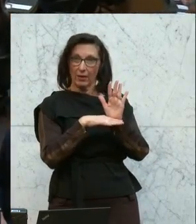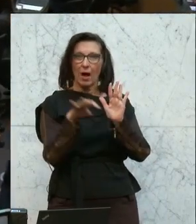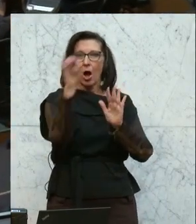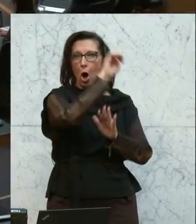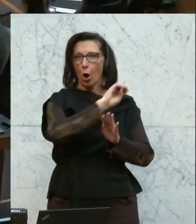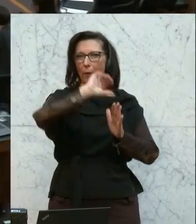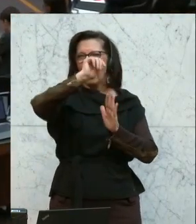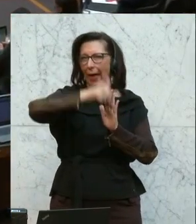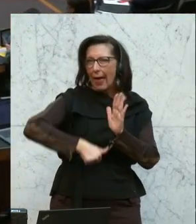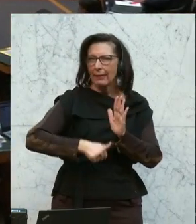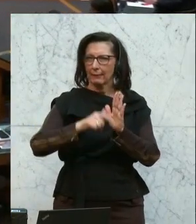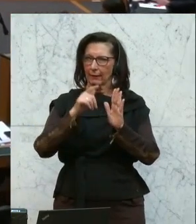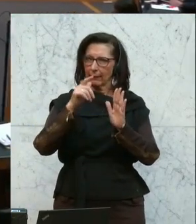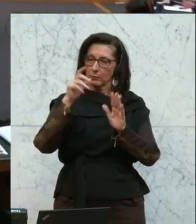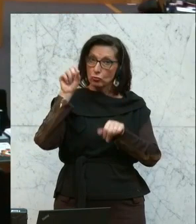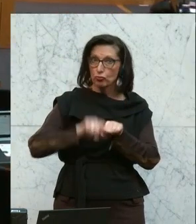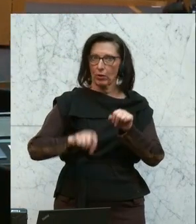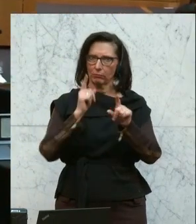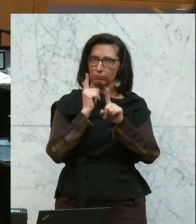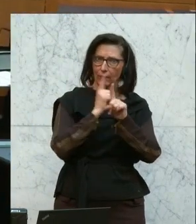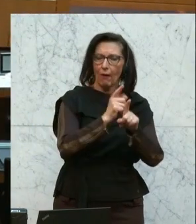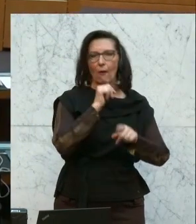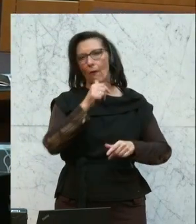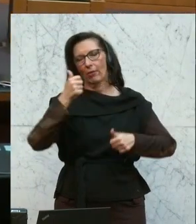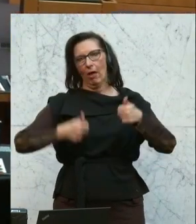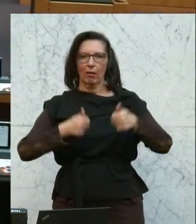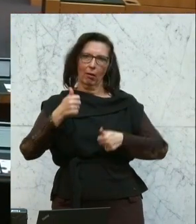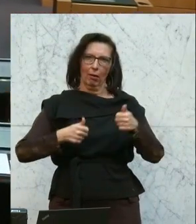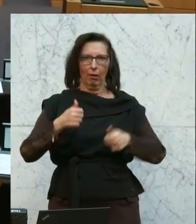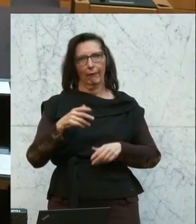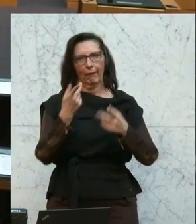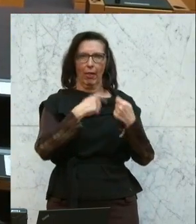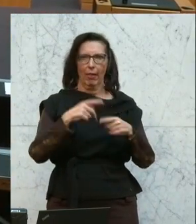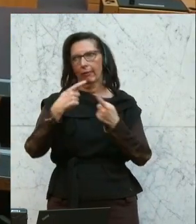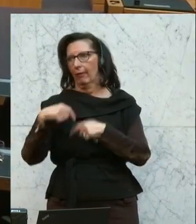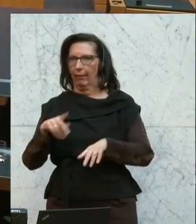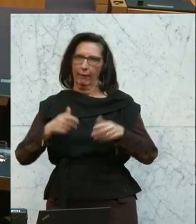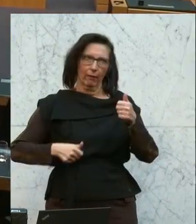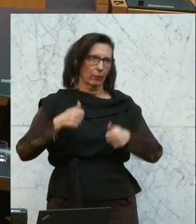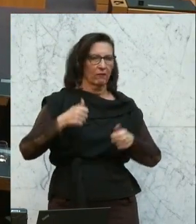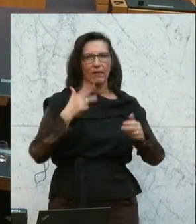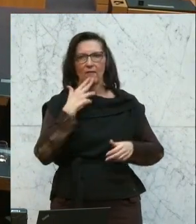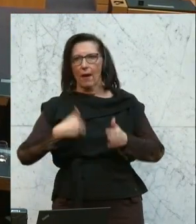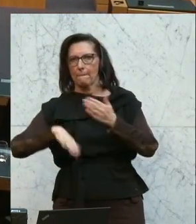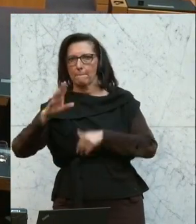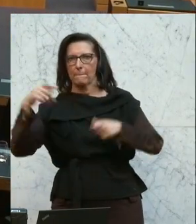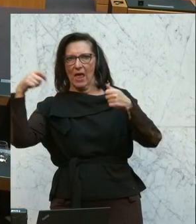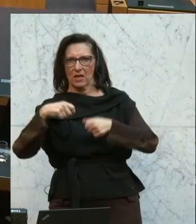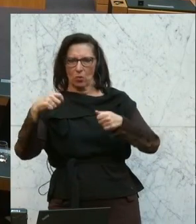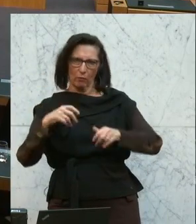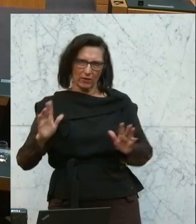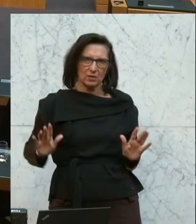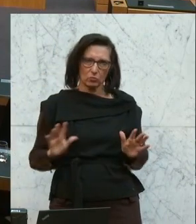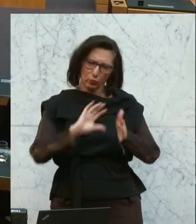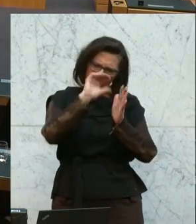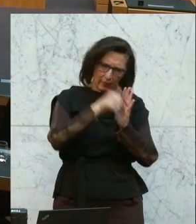einheitlich streng einhalten und wir nicht einen Subventionswettlauf unter den Ländern neu eröffnen, den wir schon überwinden geglaubt haben. Aber es